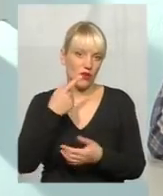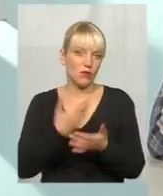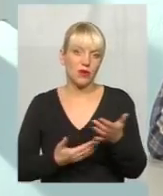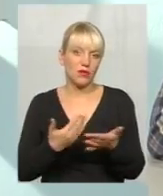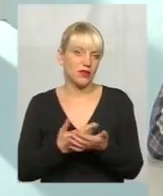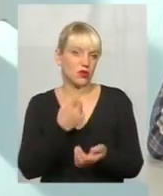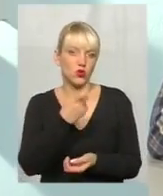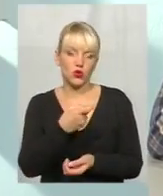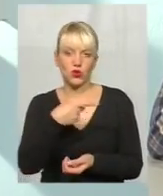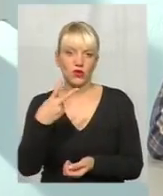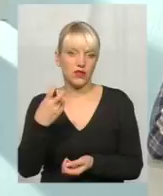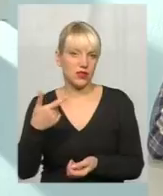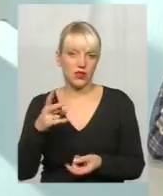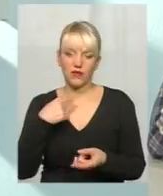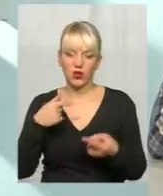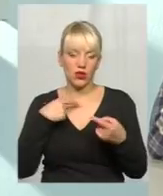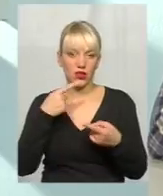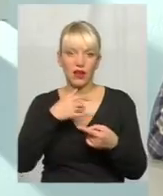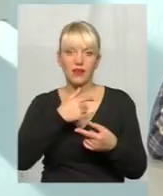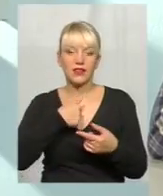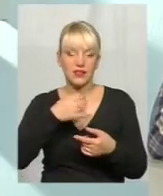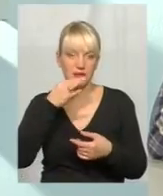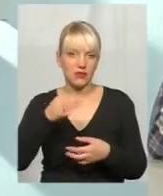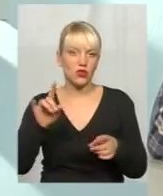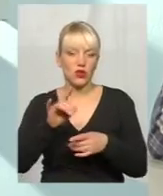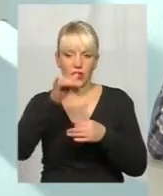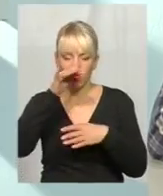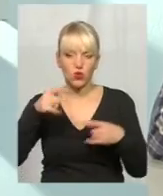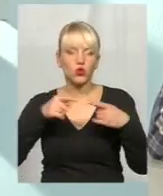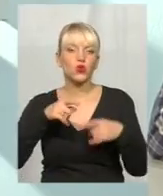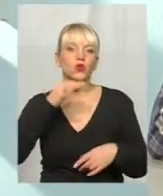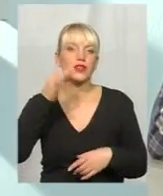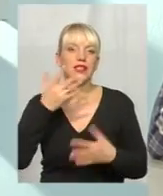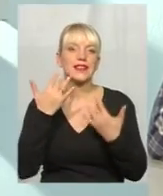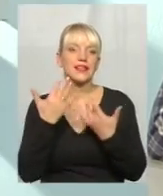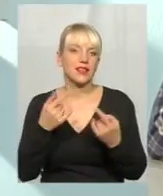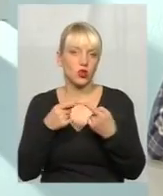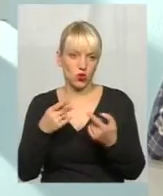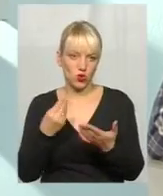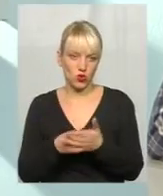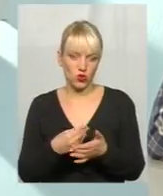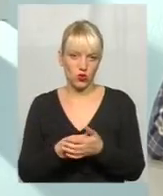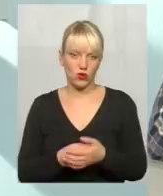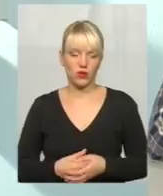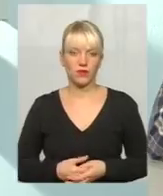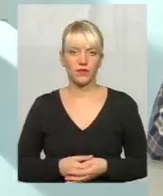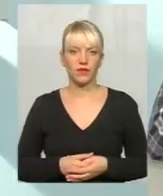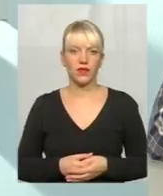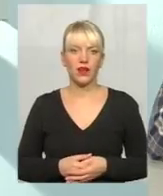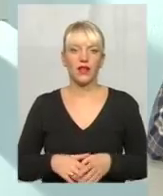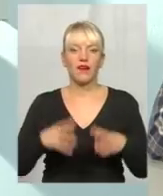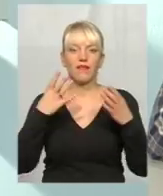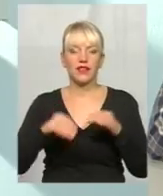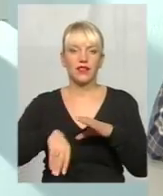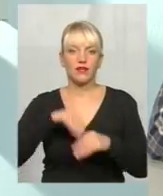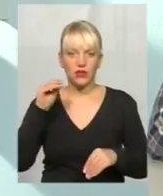так. Ви сказали, ви не можете сказати, скільки це точно коштує, можливо, там, 100-200 не проводив оцінку цих продуктів. Так. До речі, в день виборів